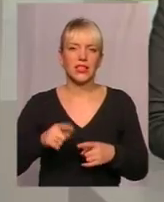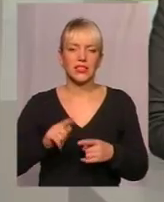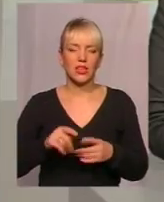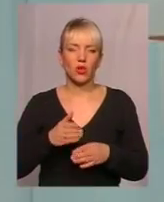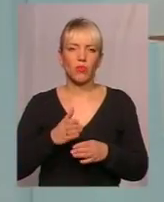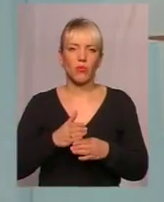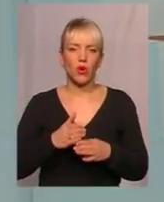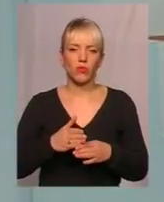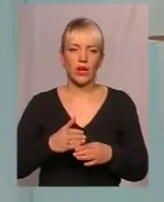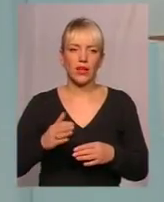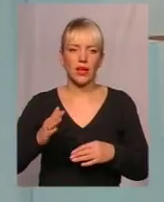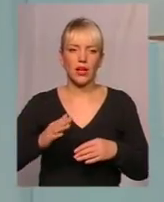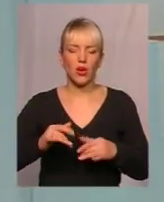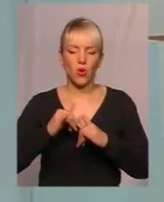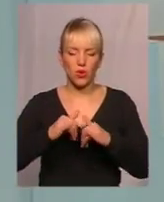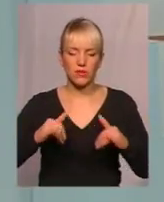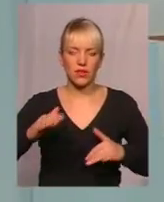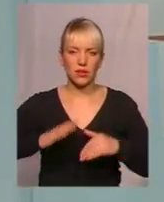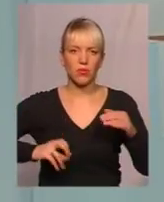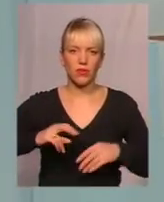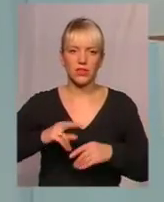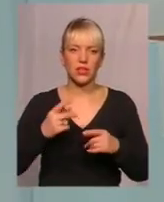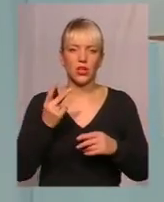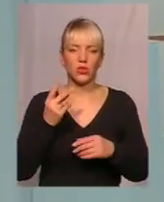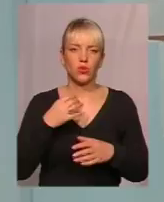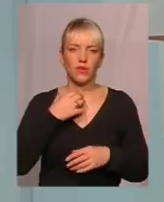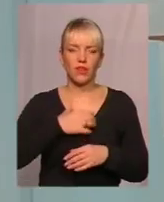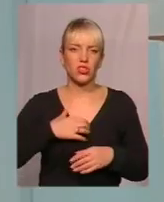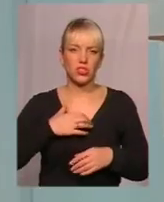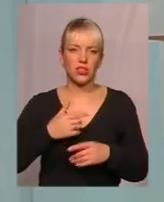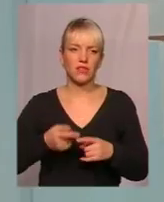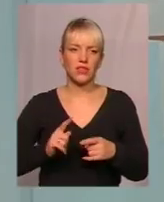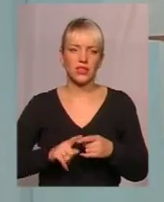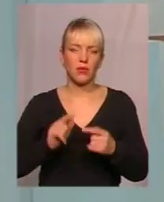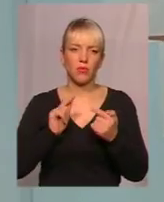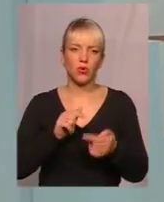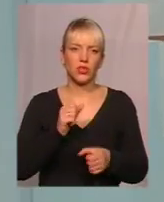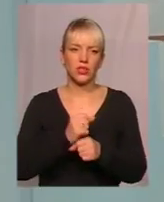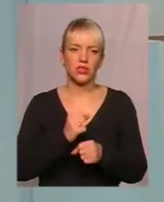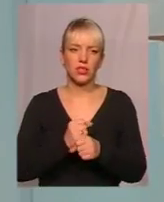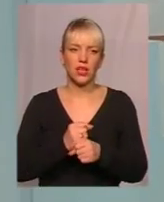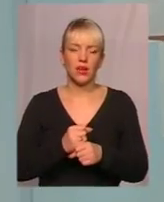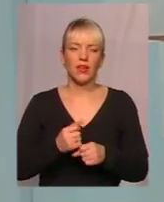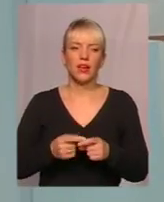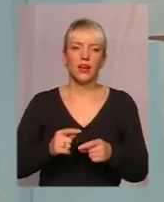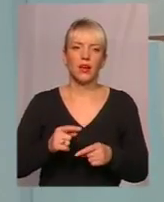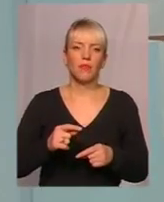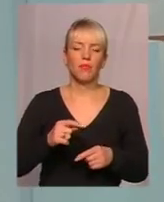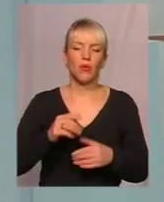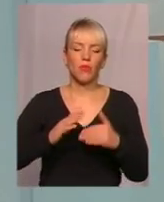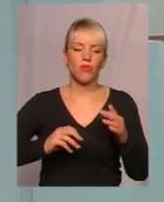розвиватись в професії. А другий дуже важливий ефект – це є протидія професійному вигорянню. Також дуже